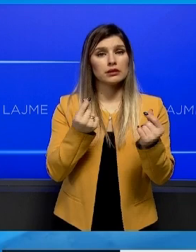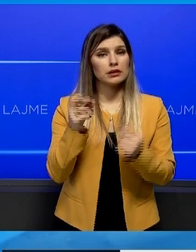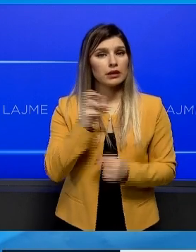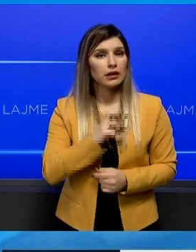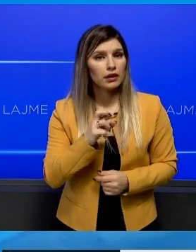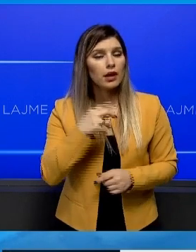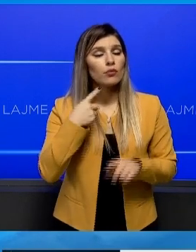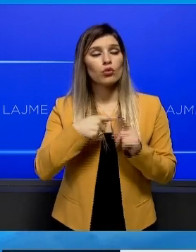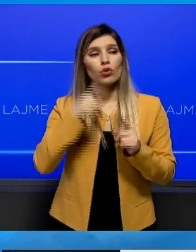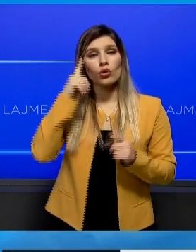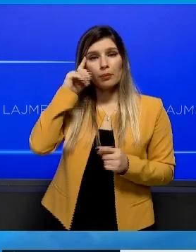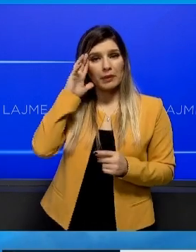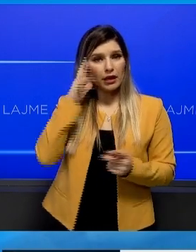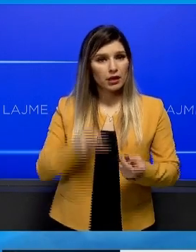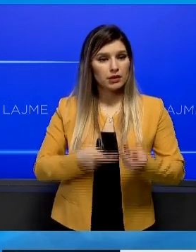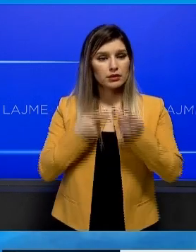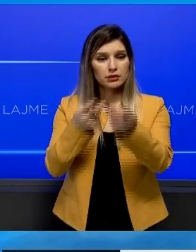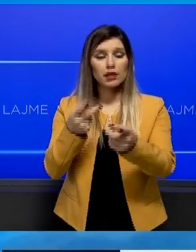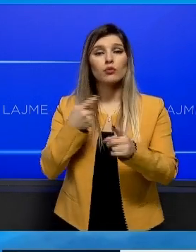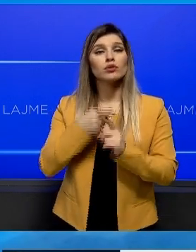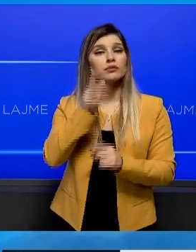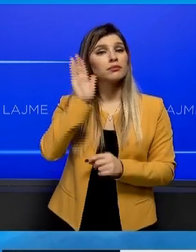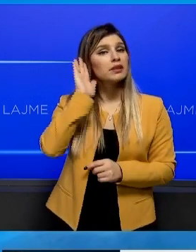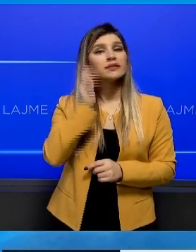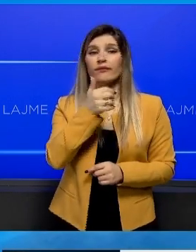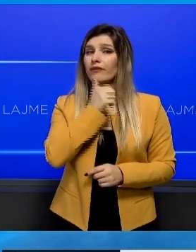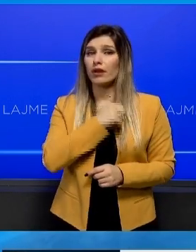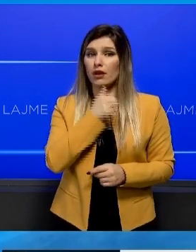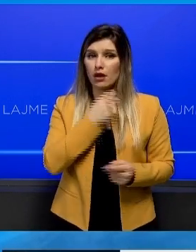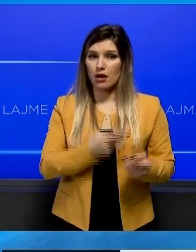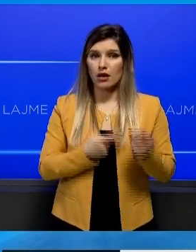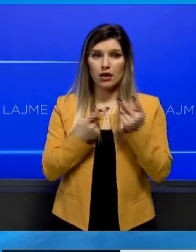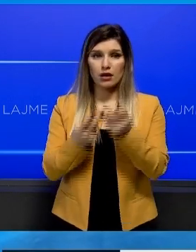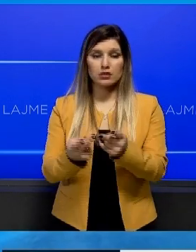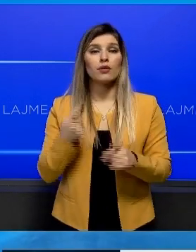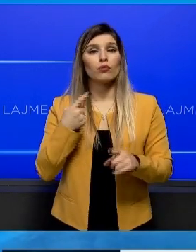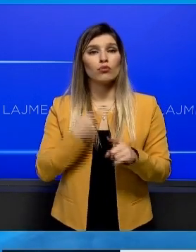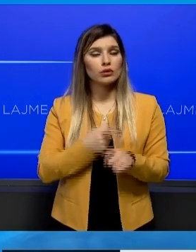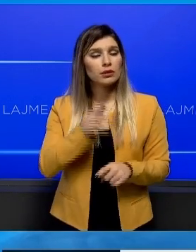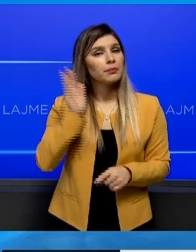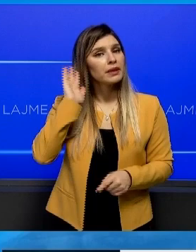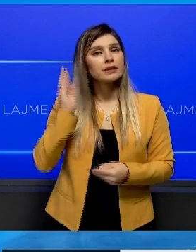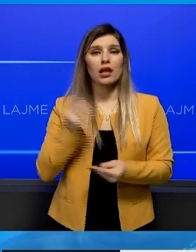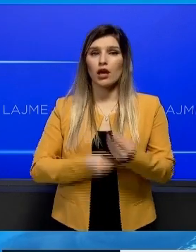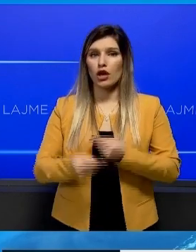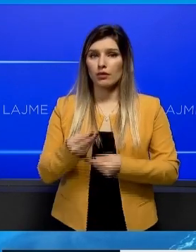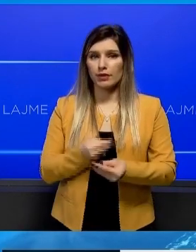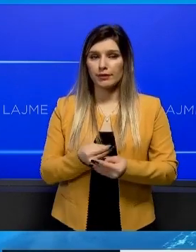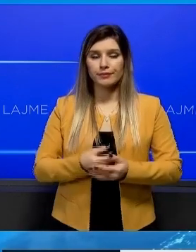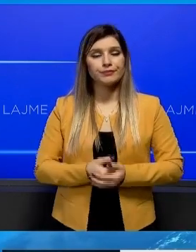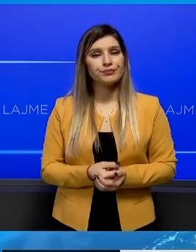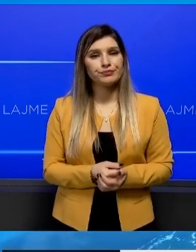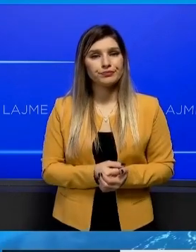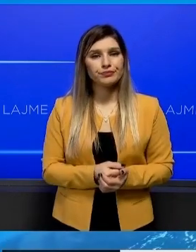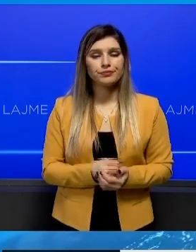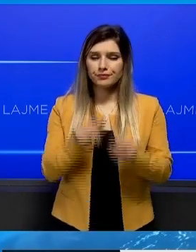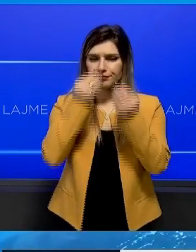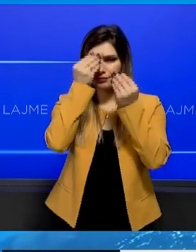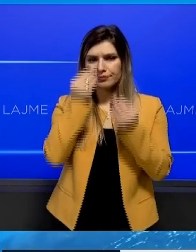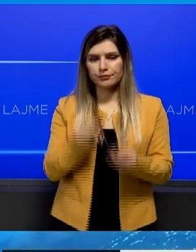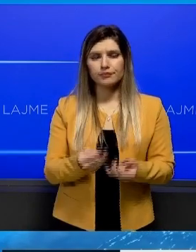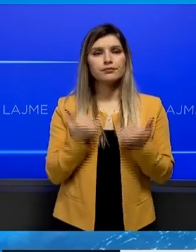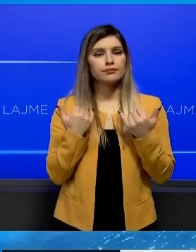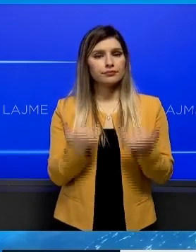kanë shku në zyre në Kryo Ministrit, në zyre në Ministrit Financave dhe në zyre në Ministrës e Ekonomisë. Të ndëruar